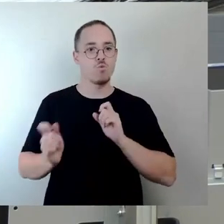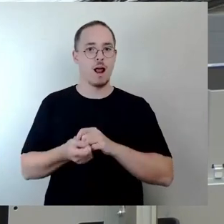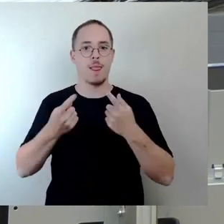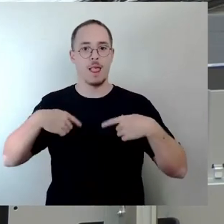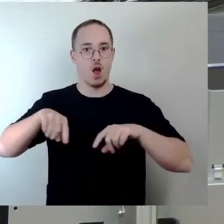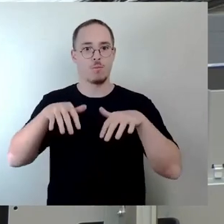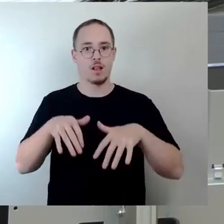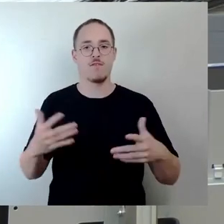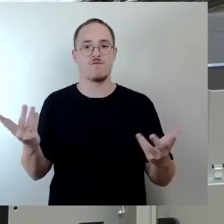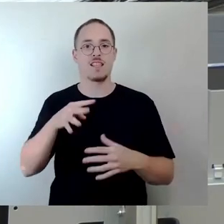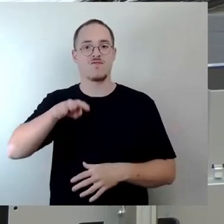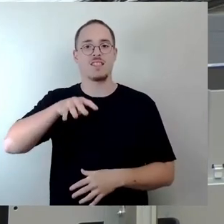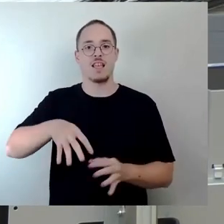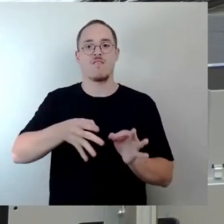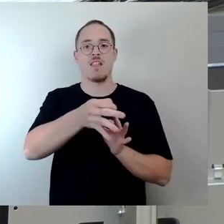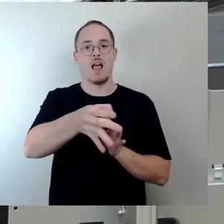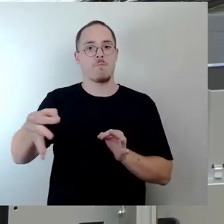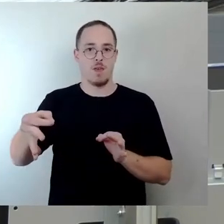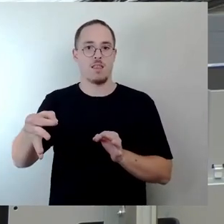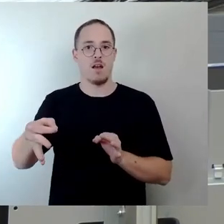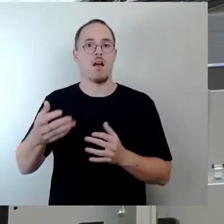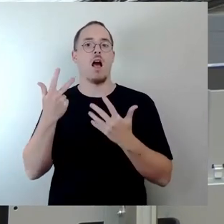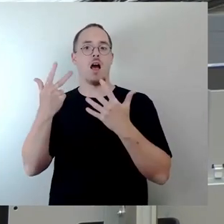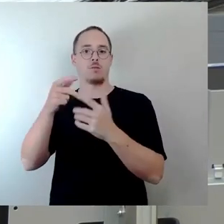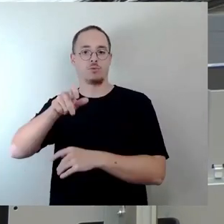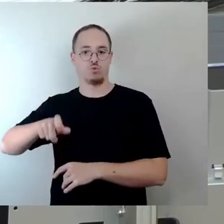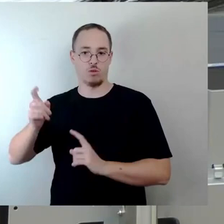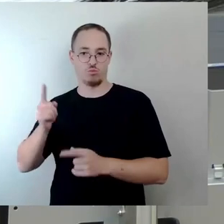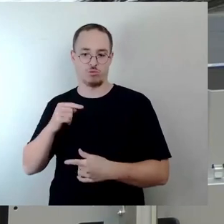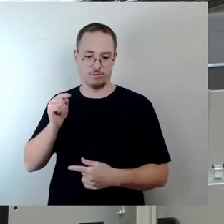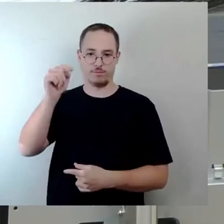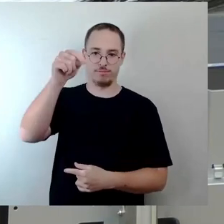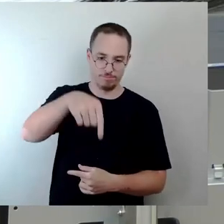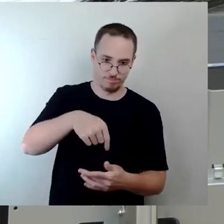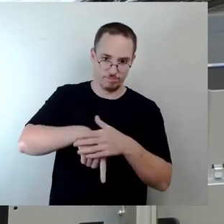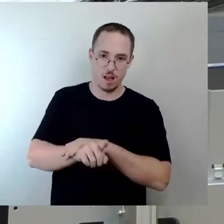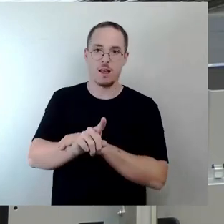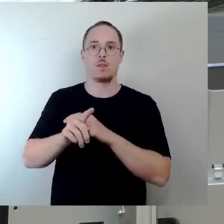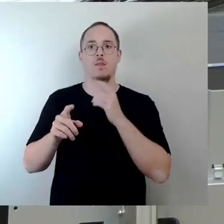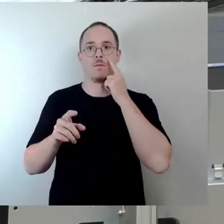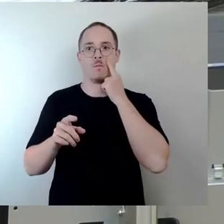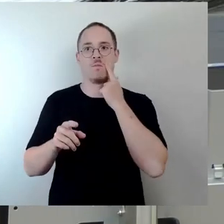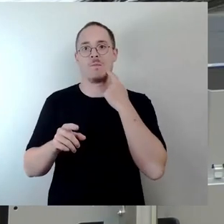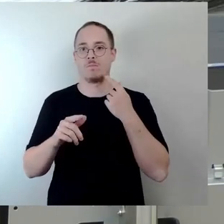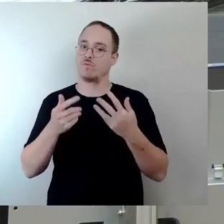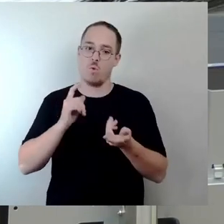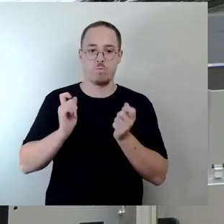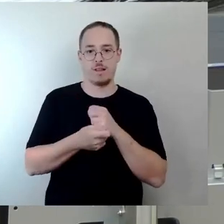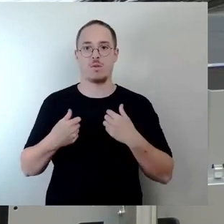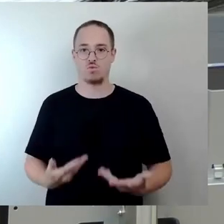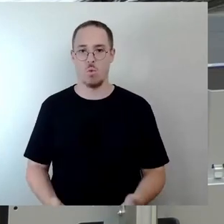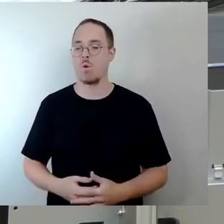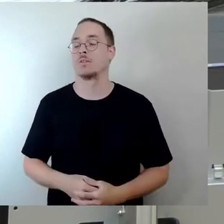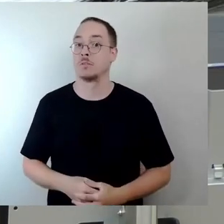Personen sich umkleiden müssen, möglichst noch ein barockes Kostüm. Das ist eine Zumutung seit 40 Jahren. Hier soll